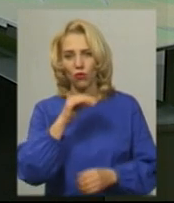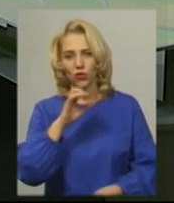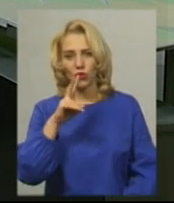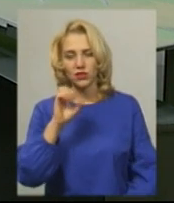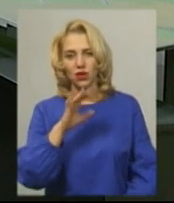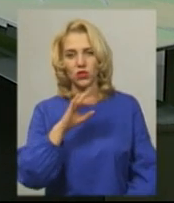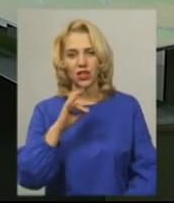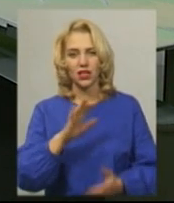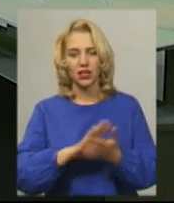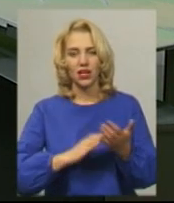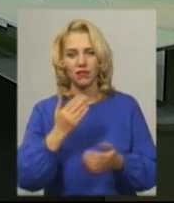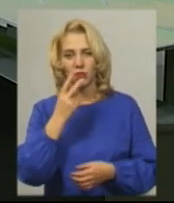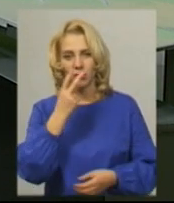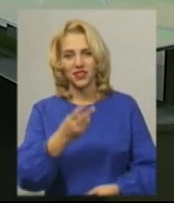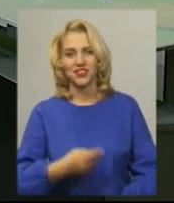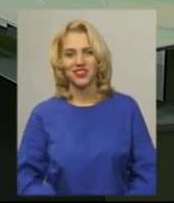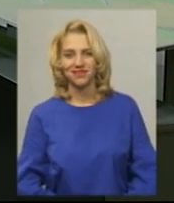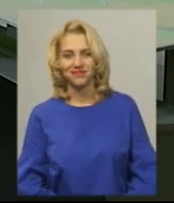Фіновська. Далі ви побачите.